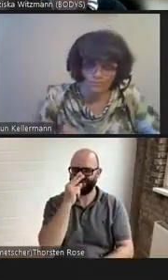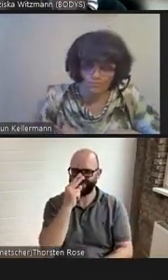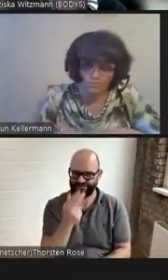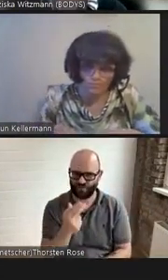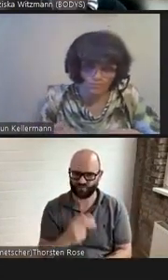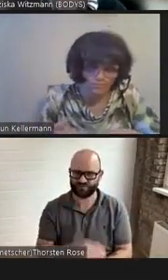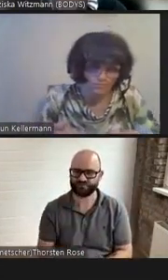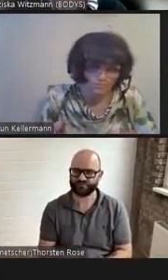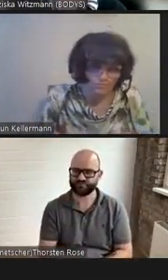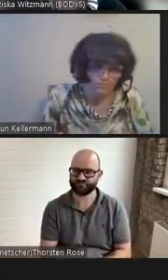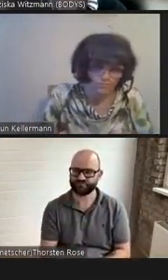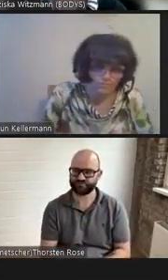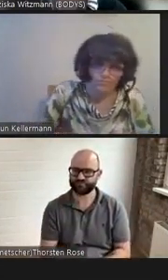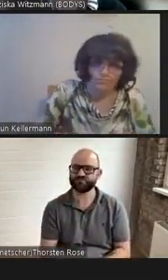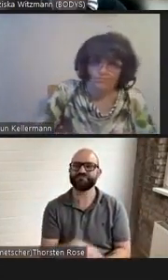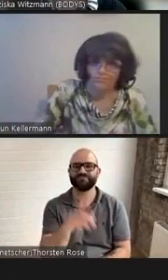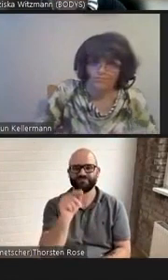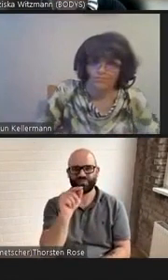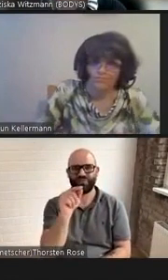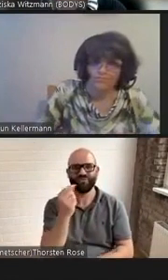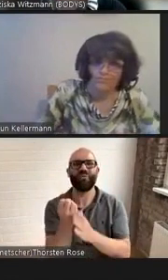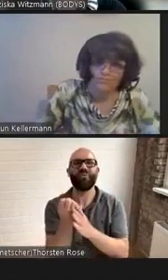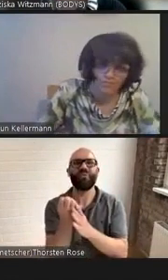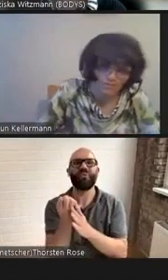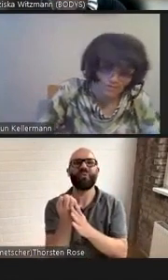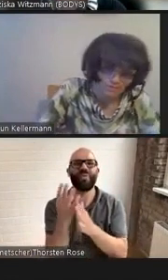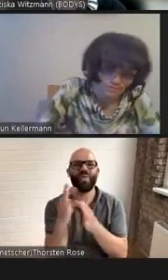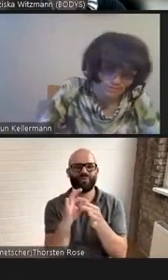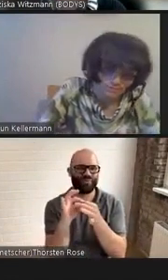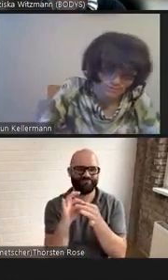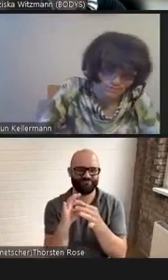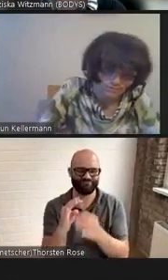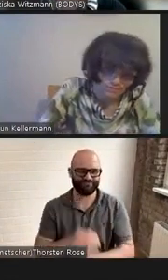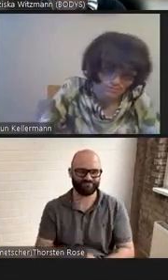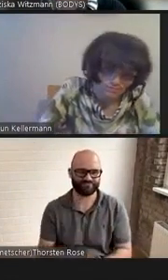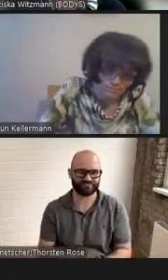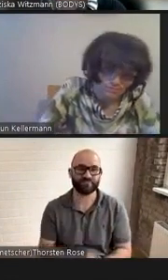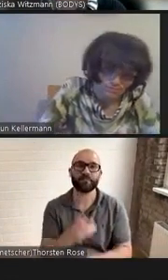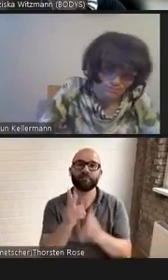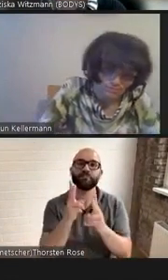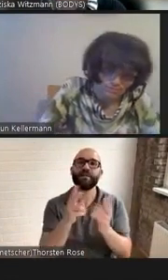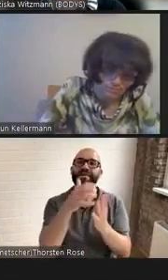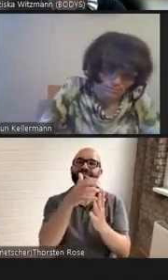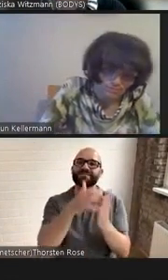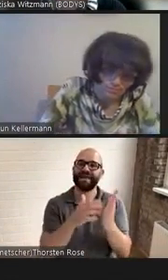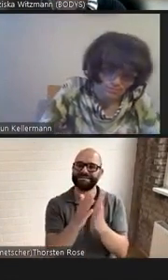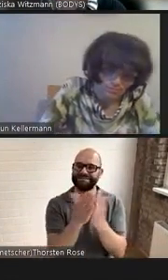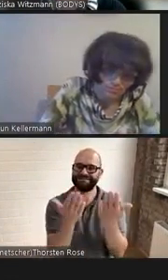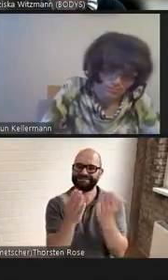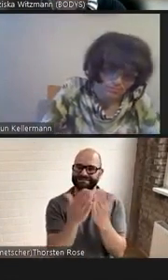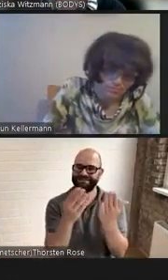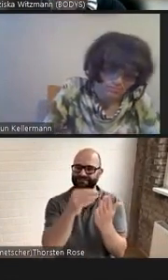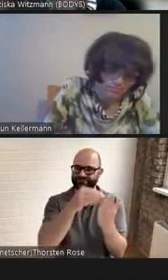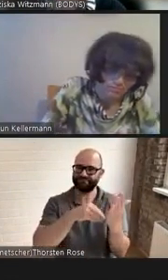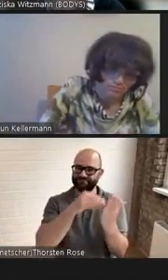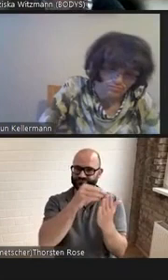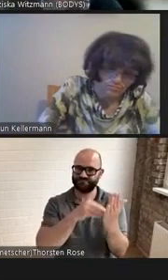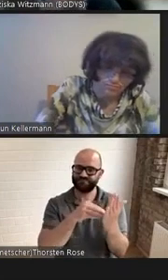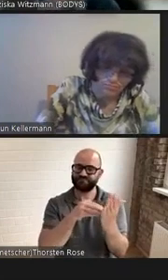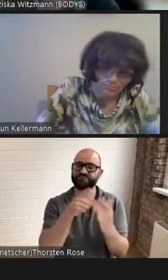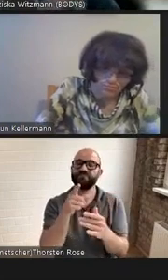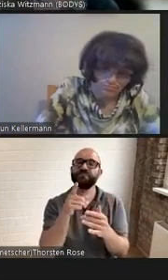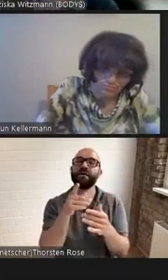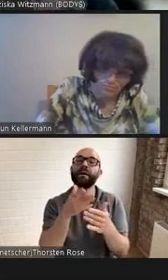kulturelle Dimensionen. Wenn ein literarischer Text über Behinderung